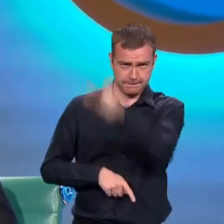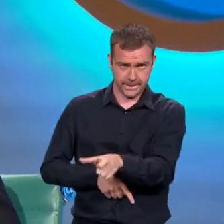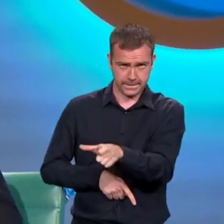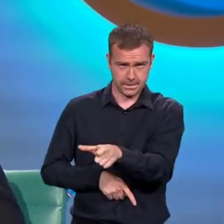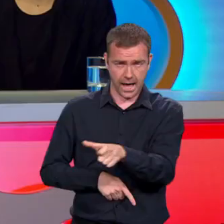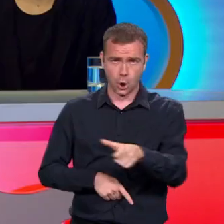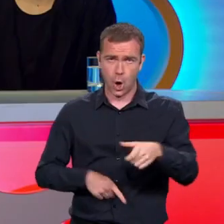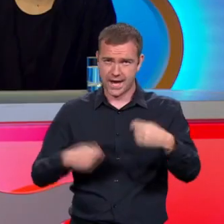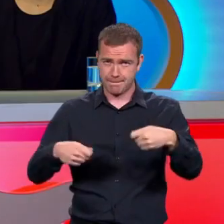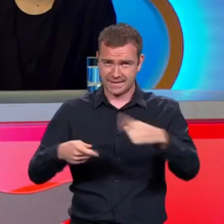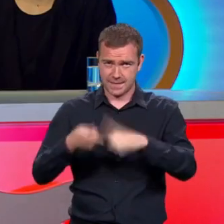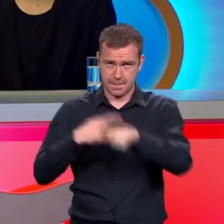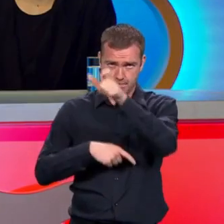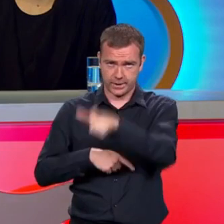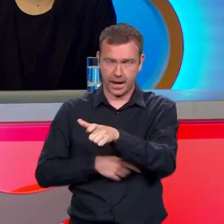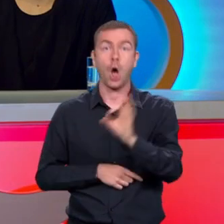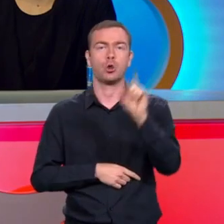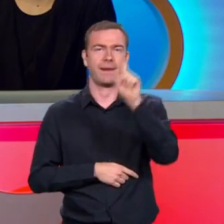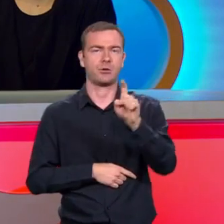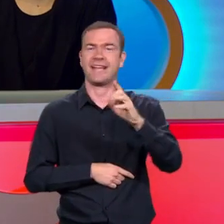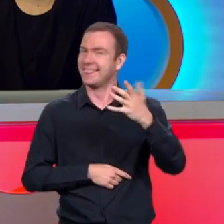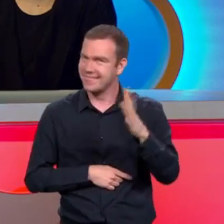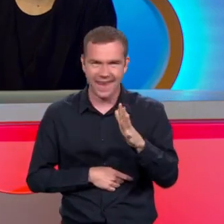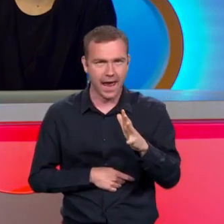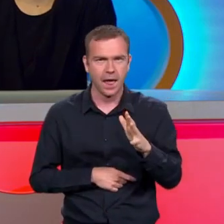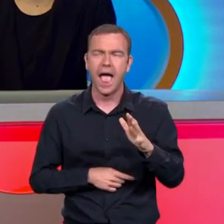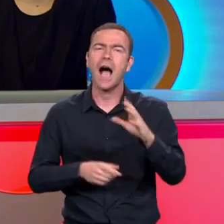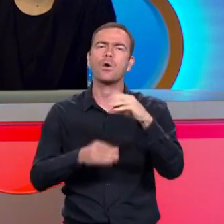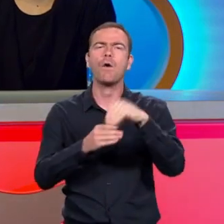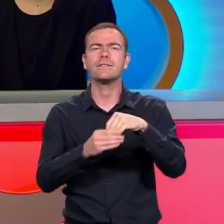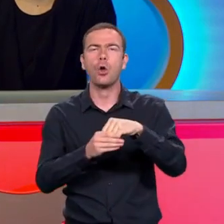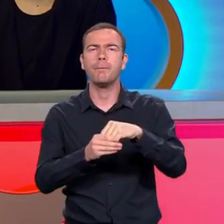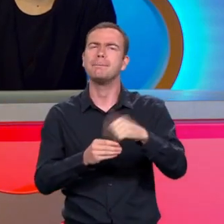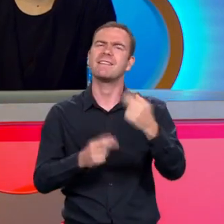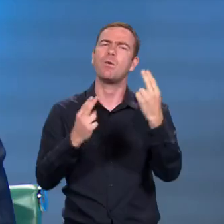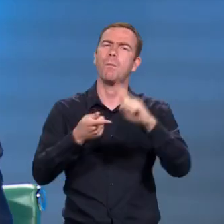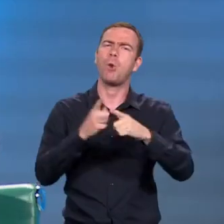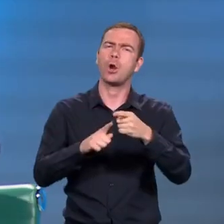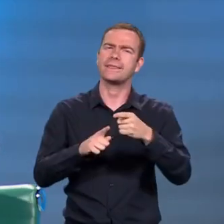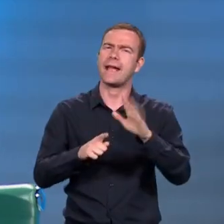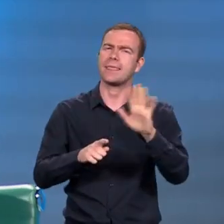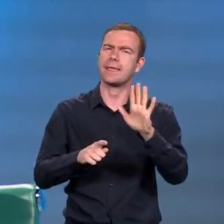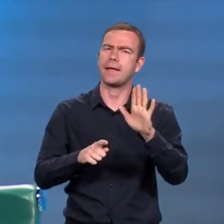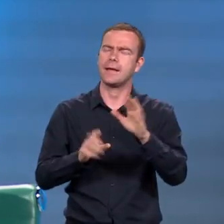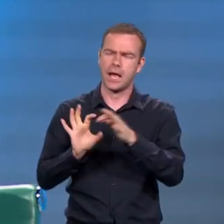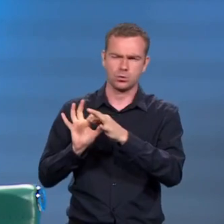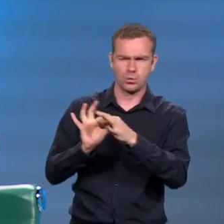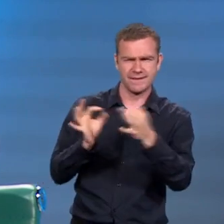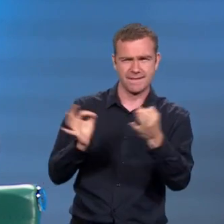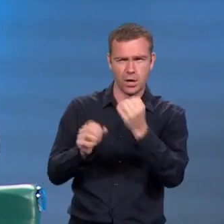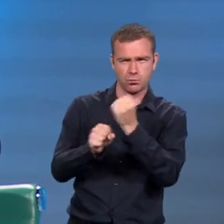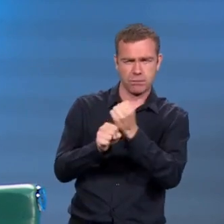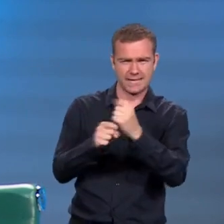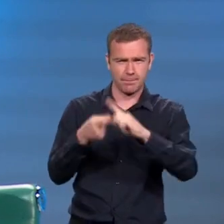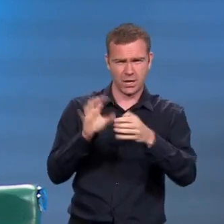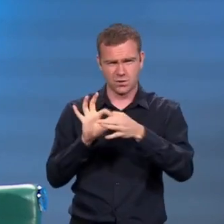reprezentantkou. Dobrá otázka, lebo teraz už viete, že to nie je tá prvoplánová politička. Má niečo spoločné s politikou,